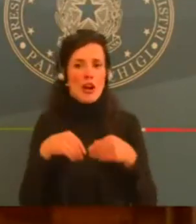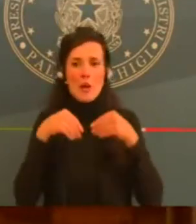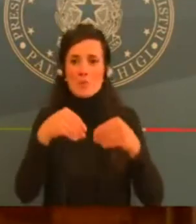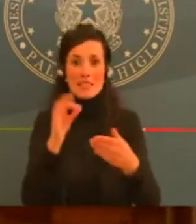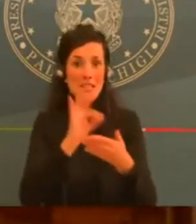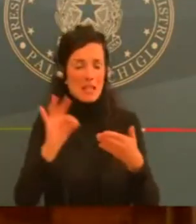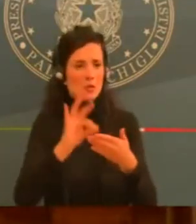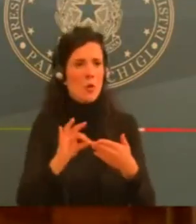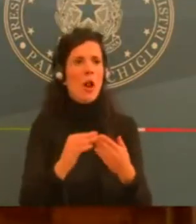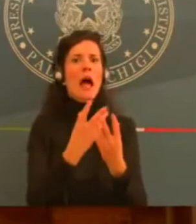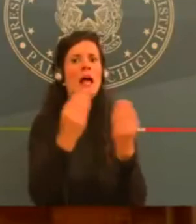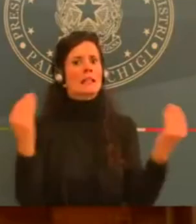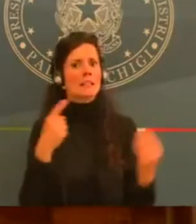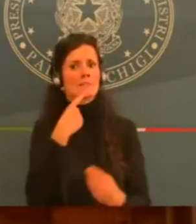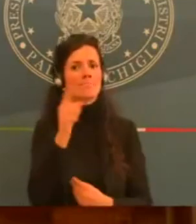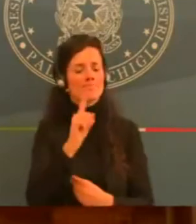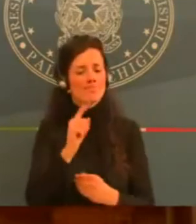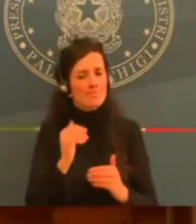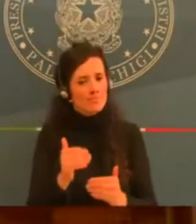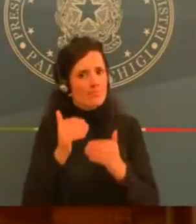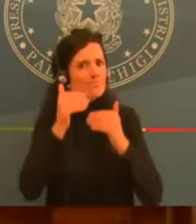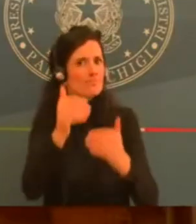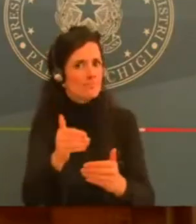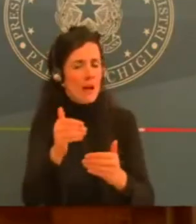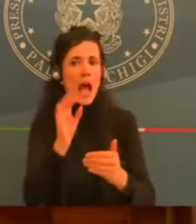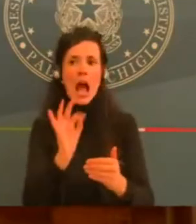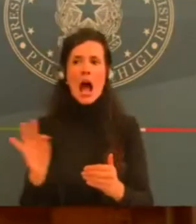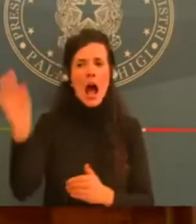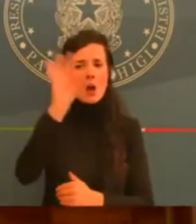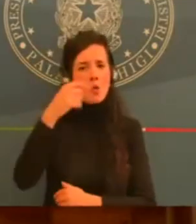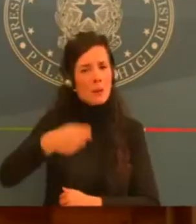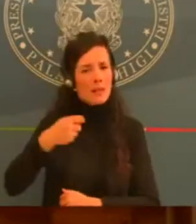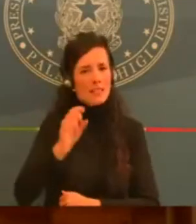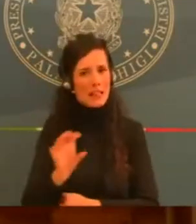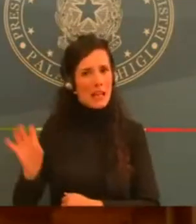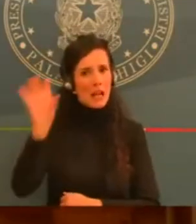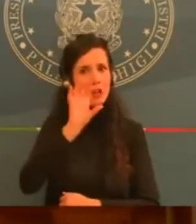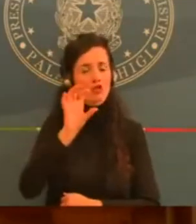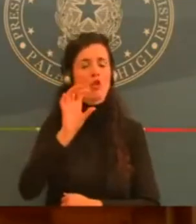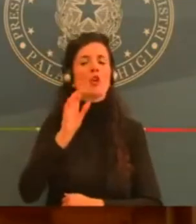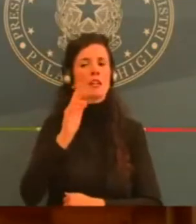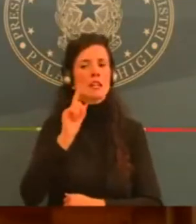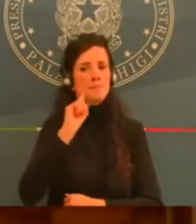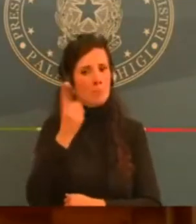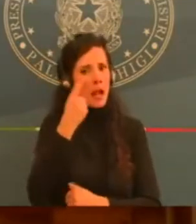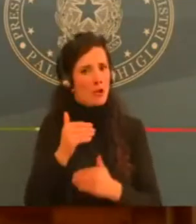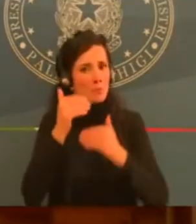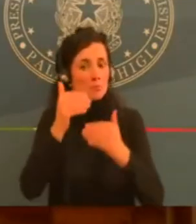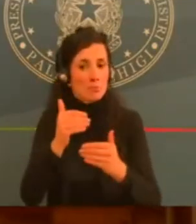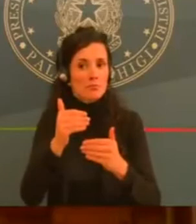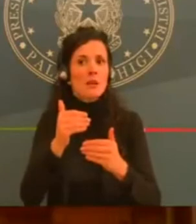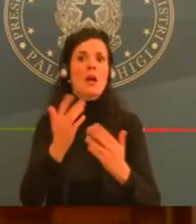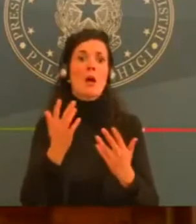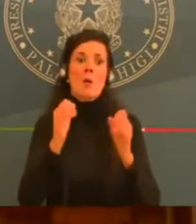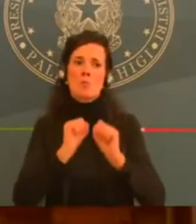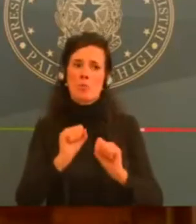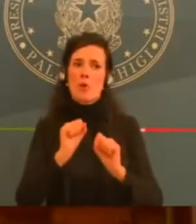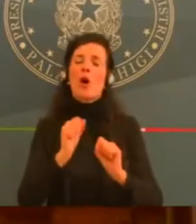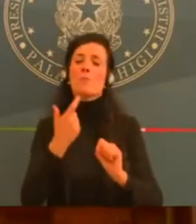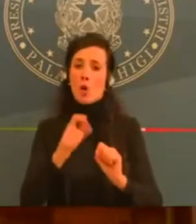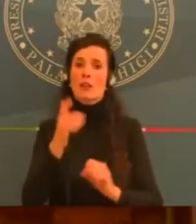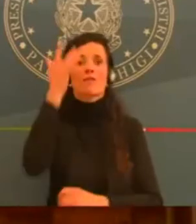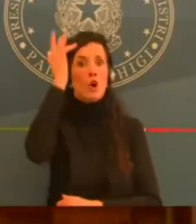potrebbe essere molto rischioso. Lei si sente di rassicurare cosa state facendo per il trasporto pubblico locale e soprattutto se state prevedendo